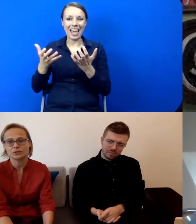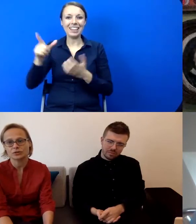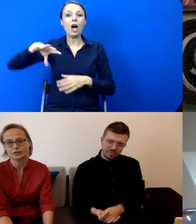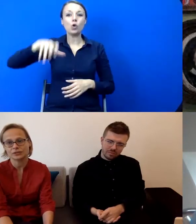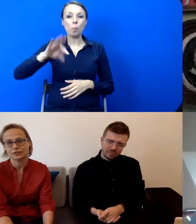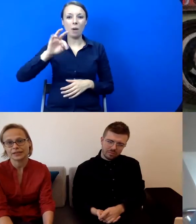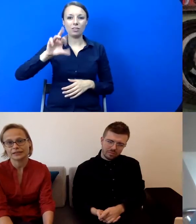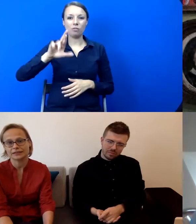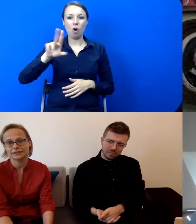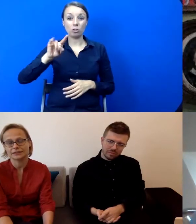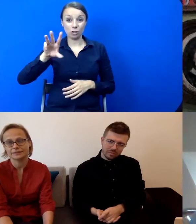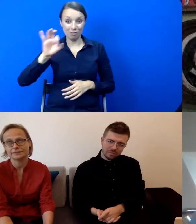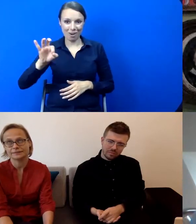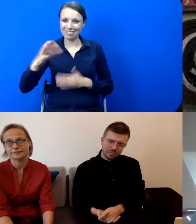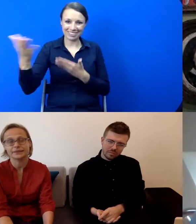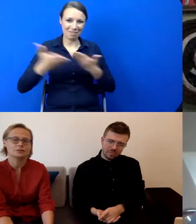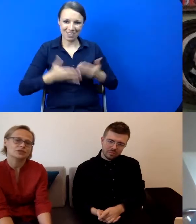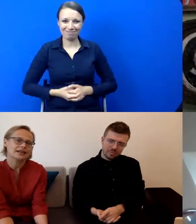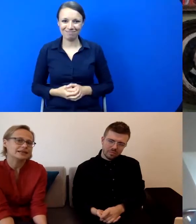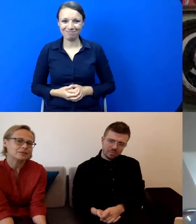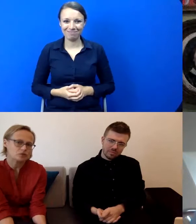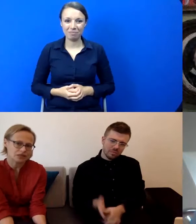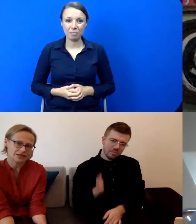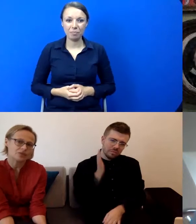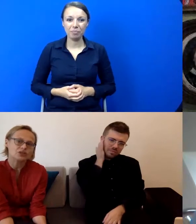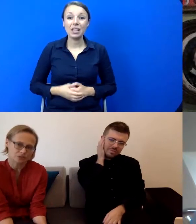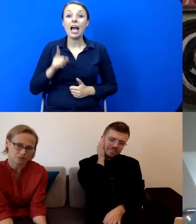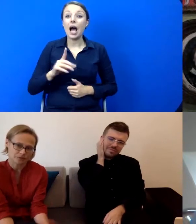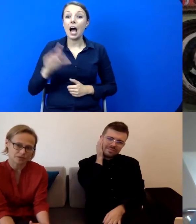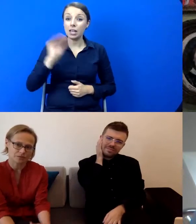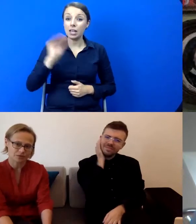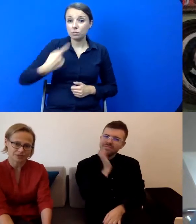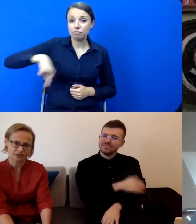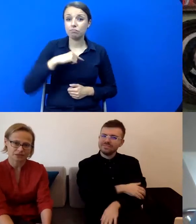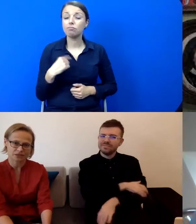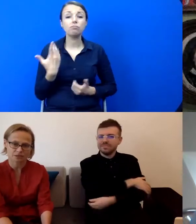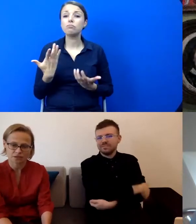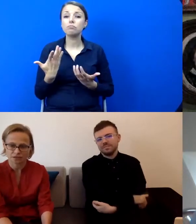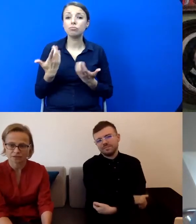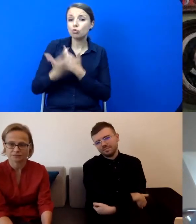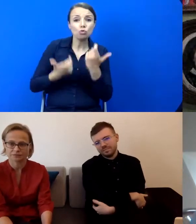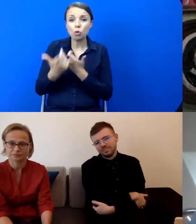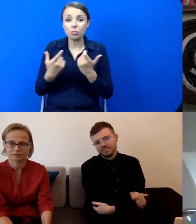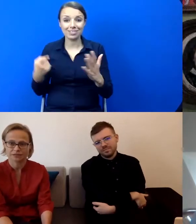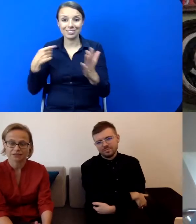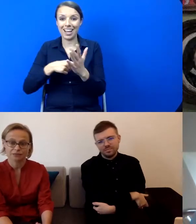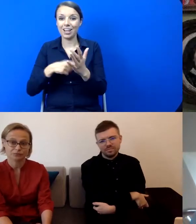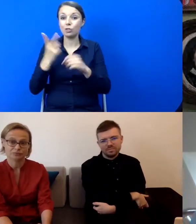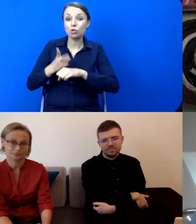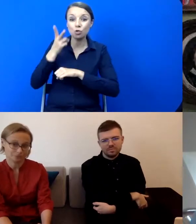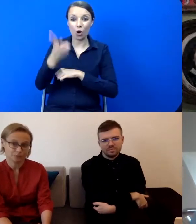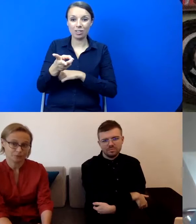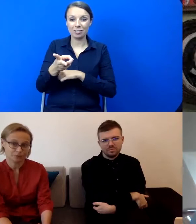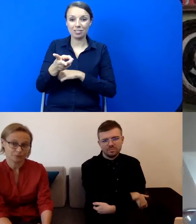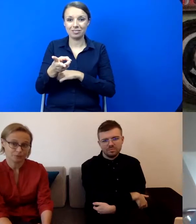jeszcze do tego, jak można i co jeszcze robimy, żeby udostępniać tą